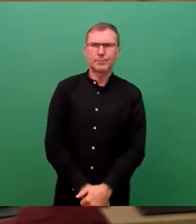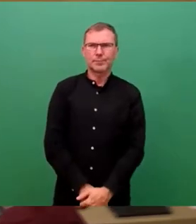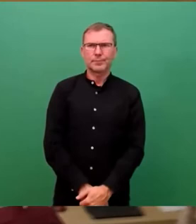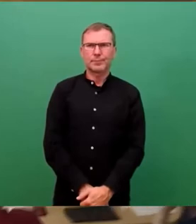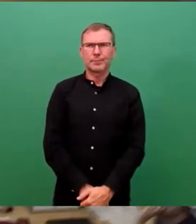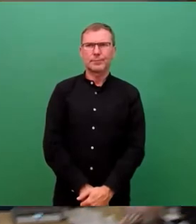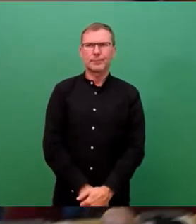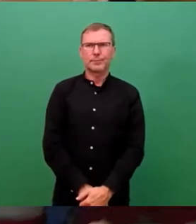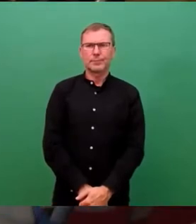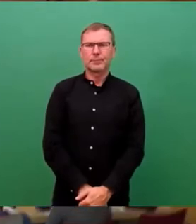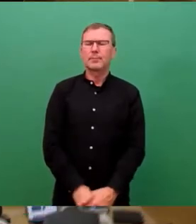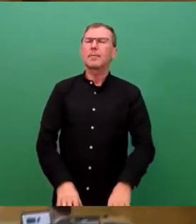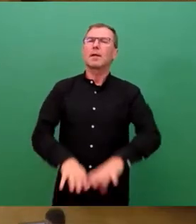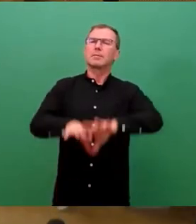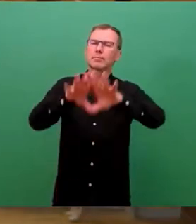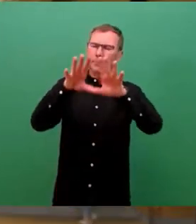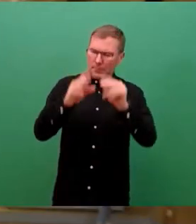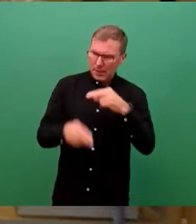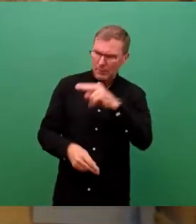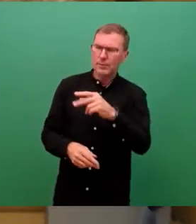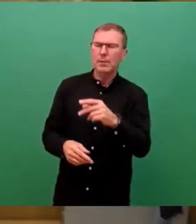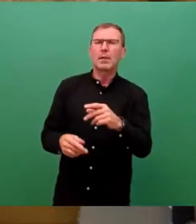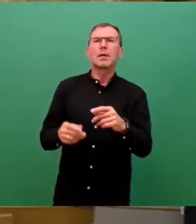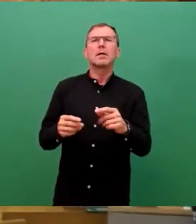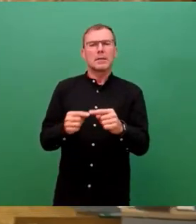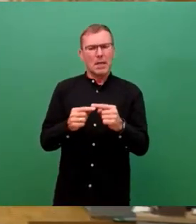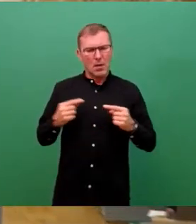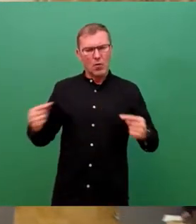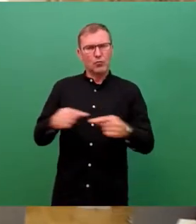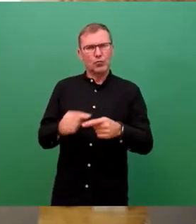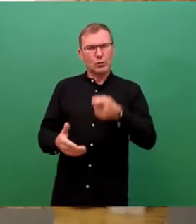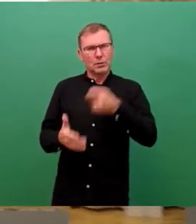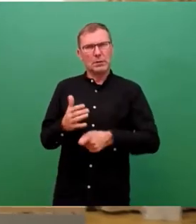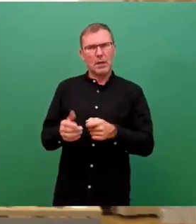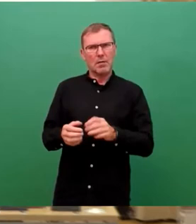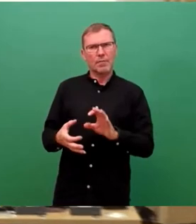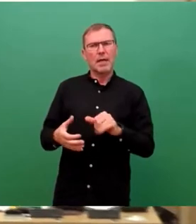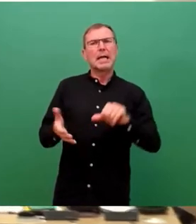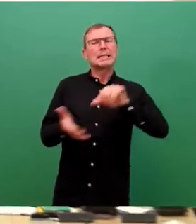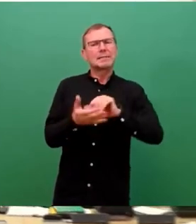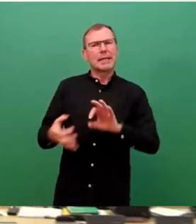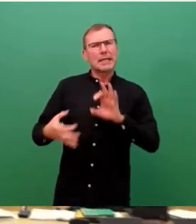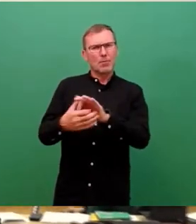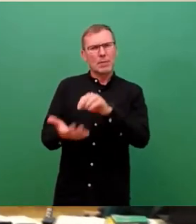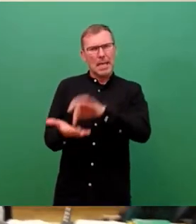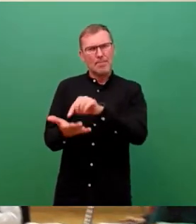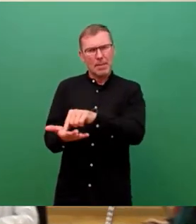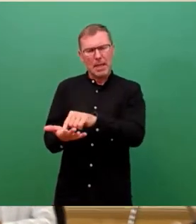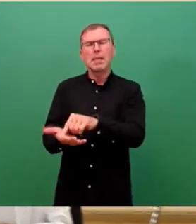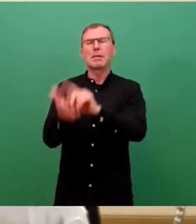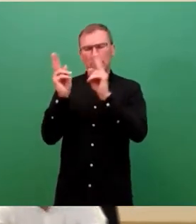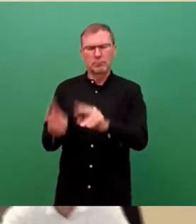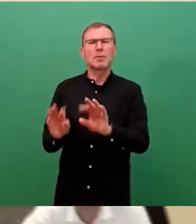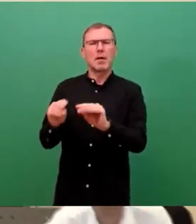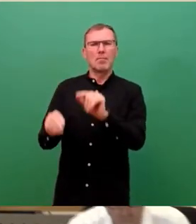Also alle Mittel, die zweckgebunden für Grundstücke vorgesehen sind, sind auch dafür verwendet worden